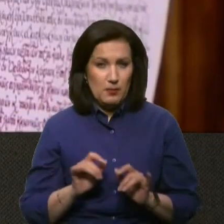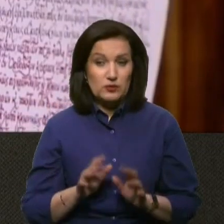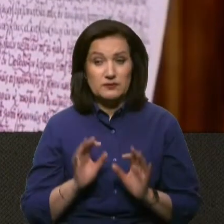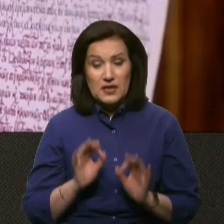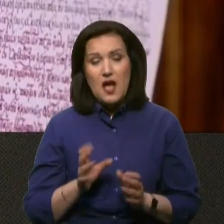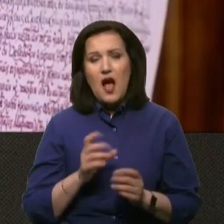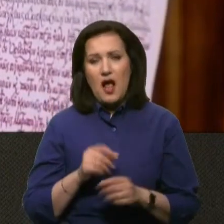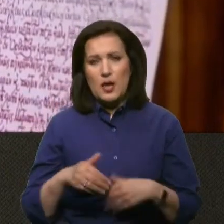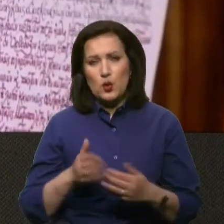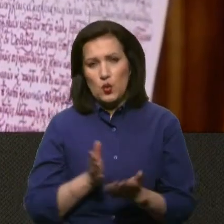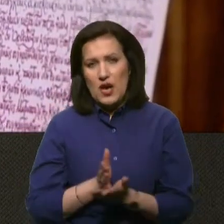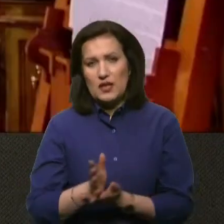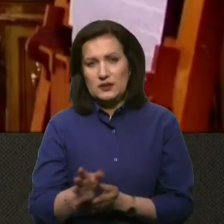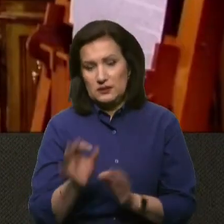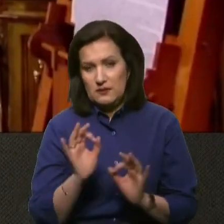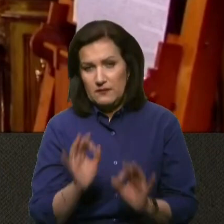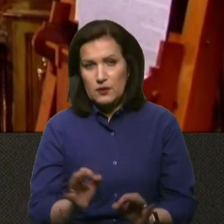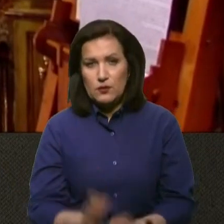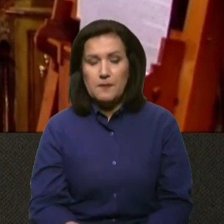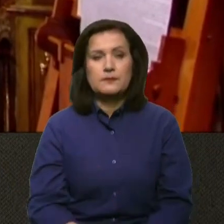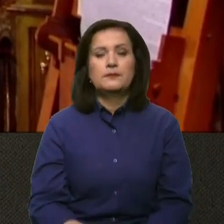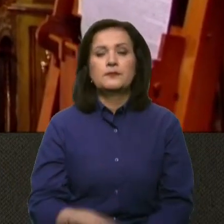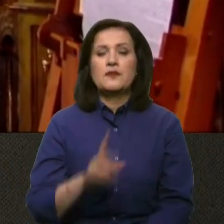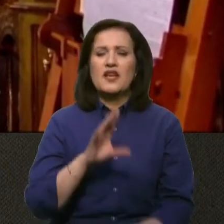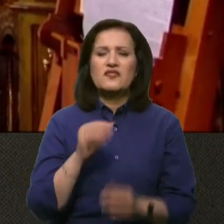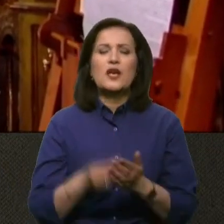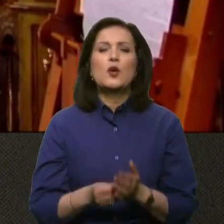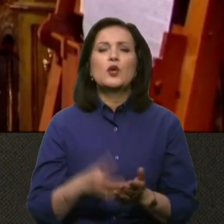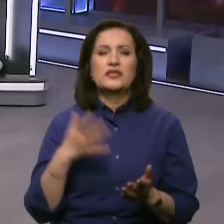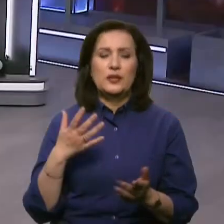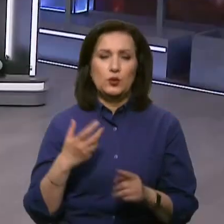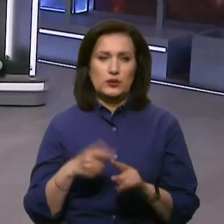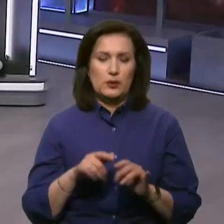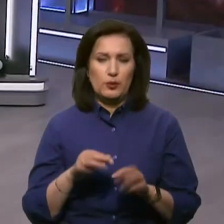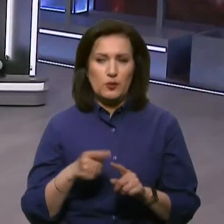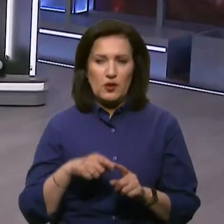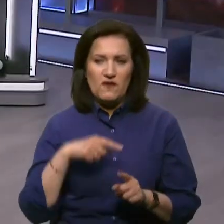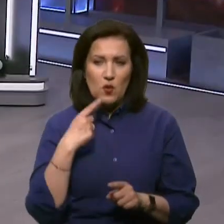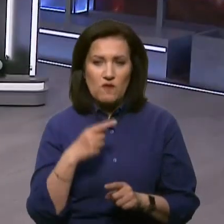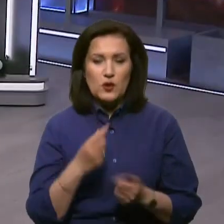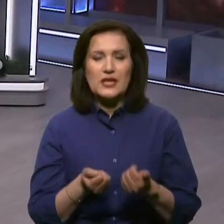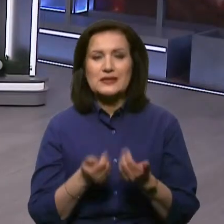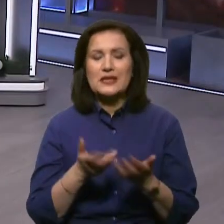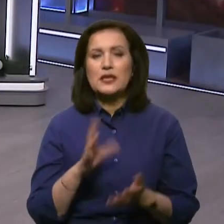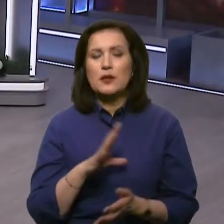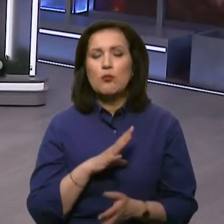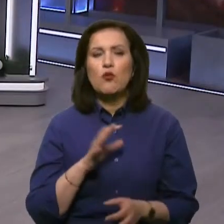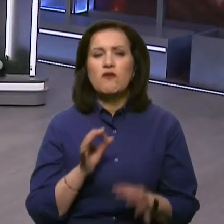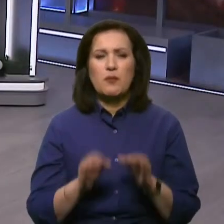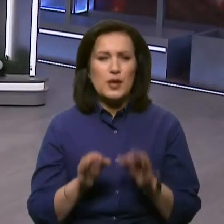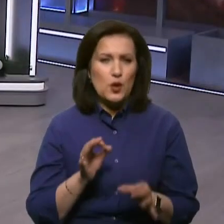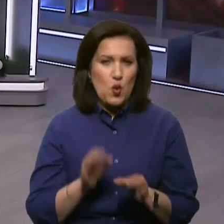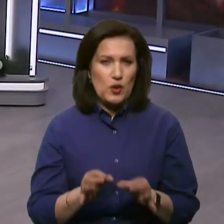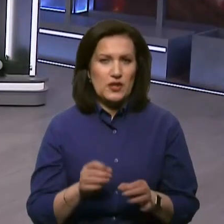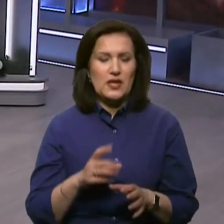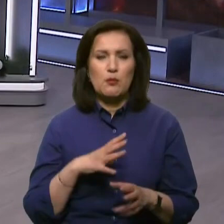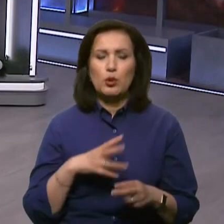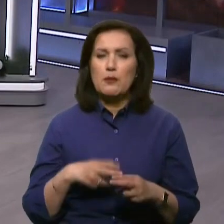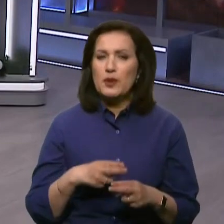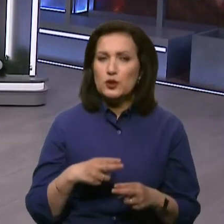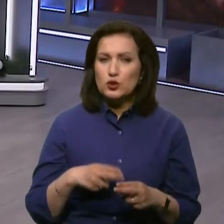напрямку. А як Ви оцінюєте, взагалі, цей процес, про який Ви говорите, наскільки він був природнім, які були